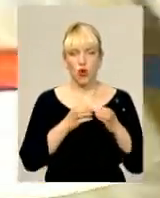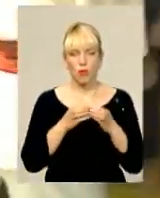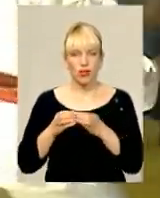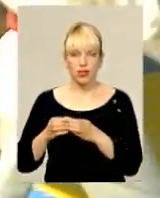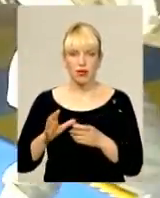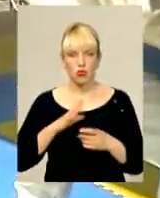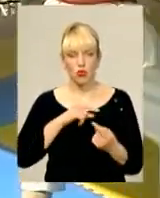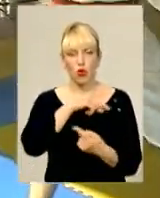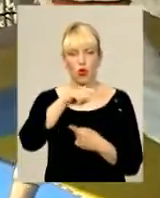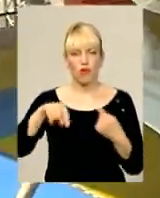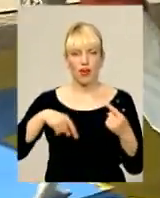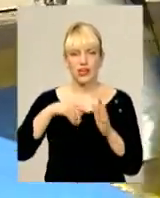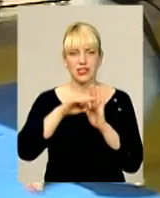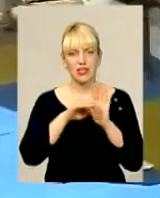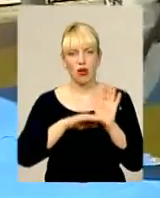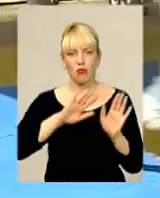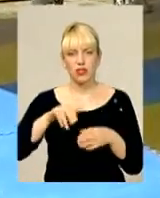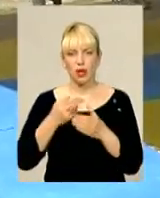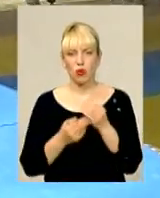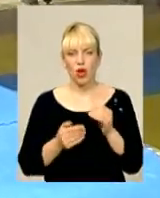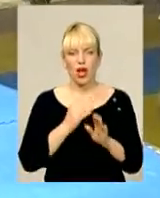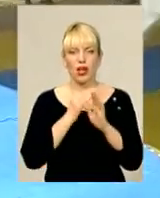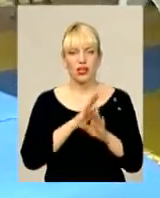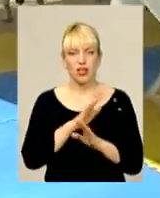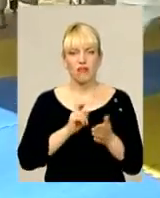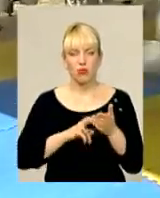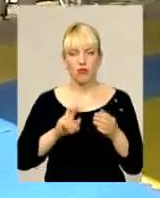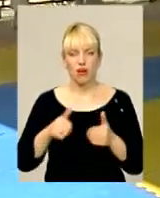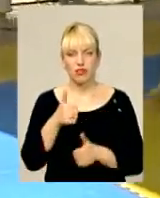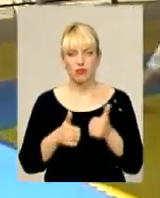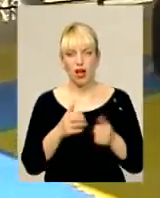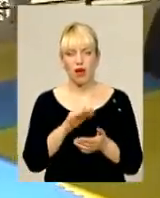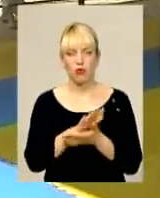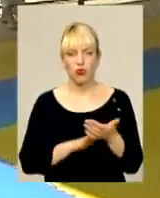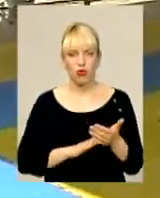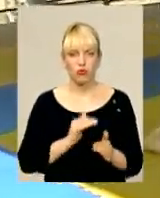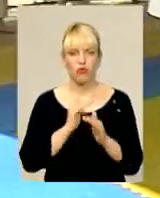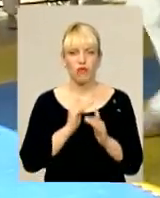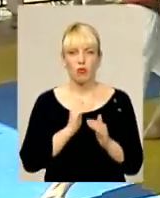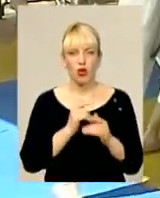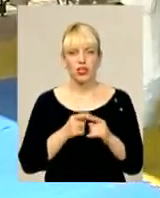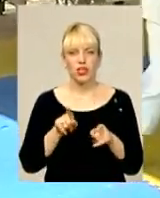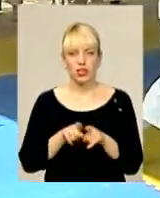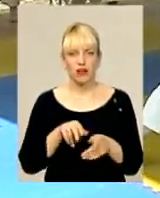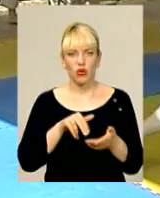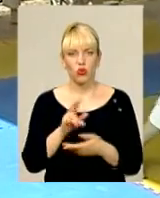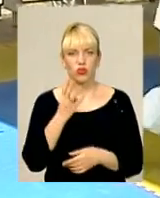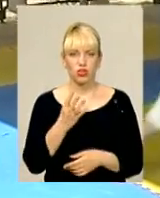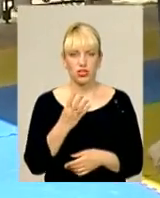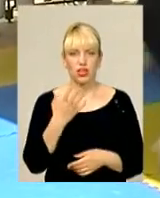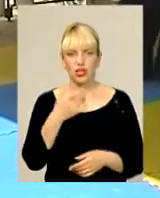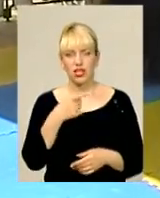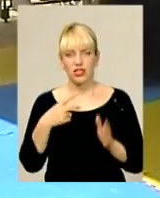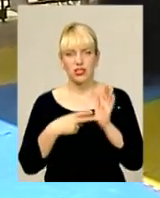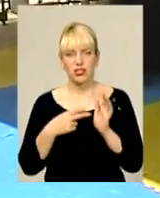за коловою системою. Після поразки каратист не вибував зі змагань, а продовжував бої. Таким чином на татамі він виходив від п'яти до семи